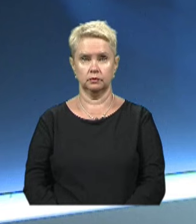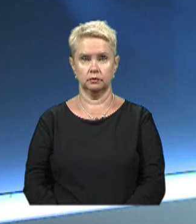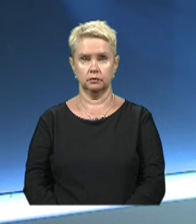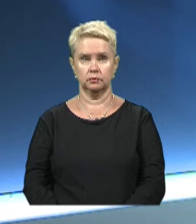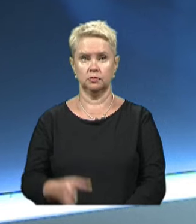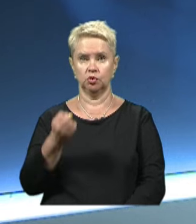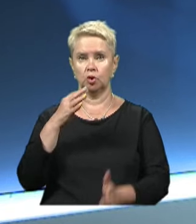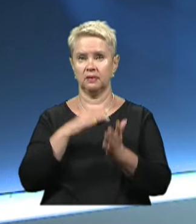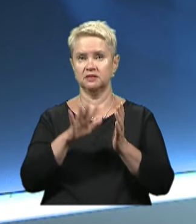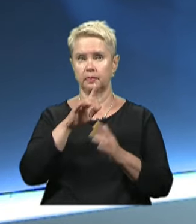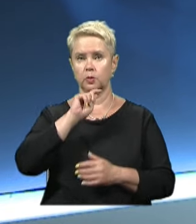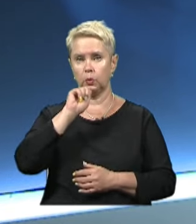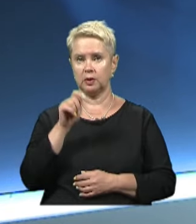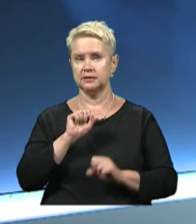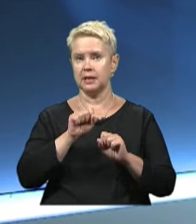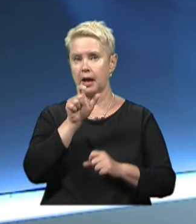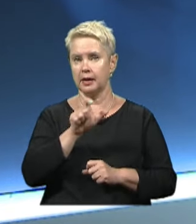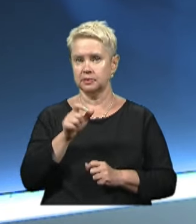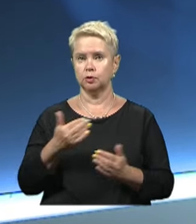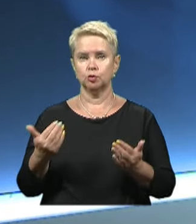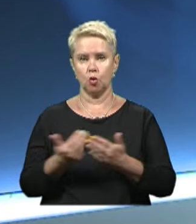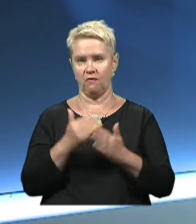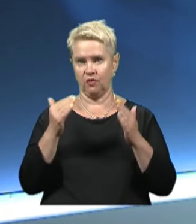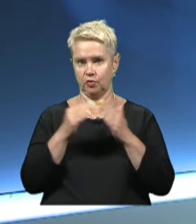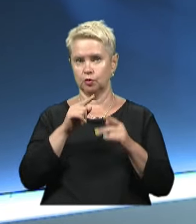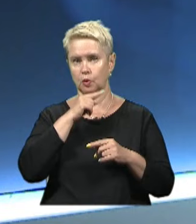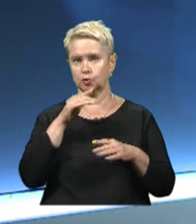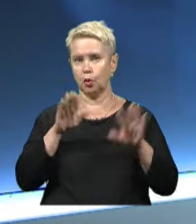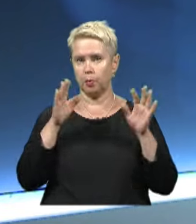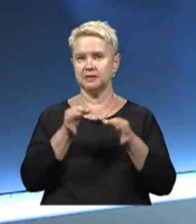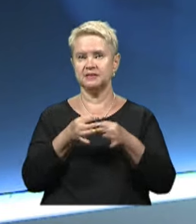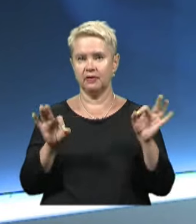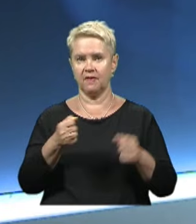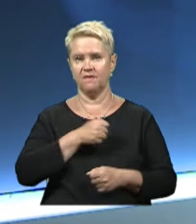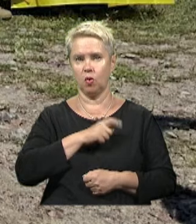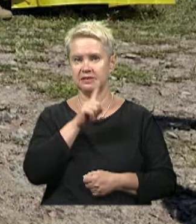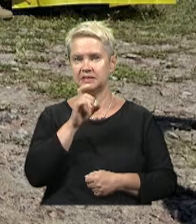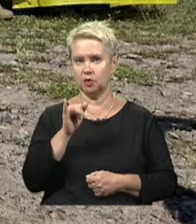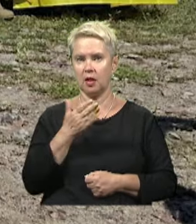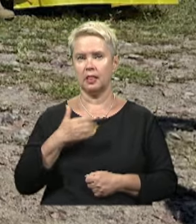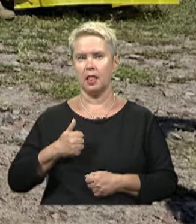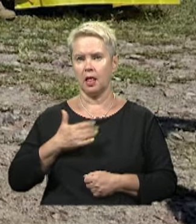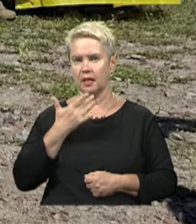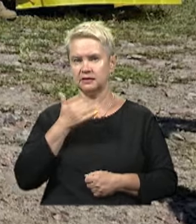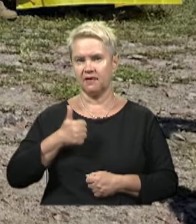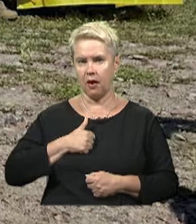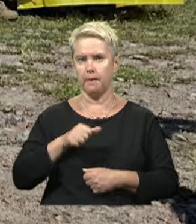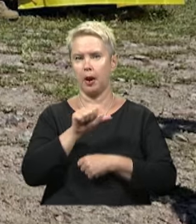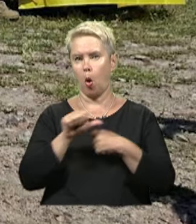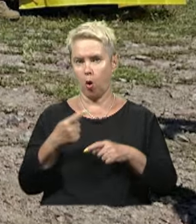Ще 95 українських захисників знову вдома. Із російського полону звільнили воїнів ЗСУ, Нацгвардії та прикордонників.